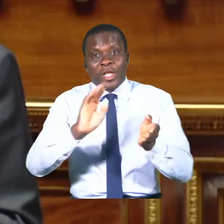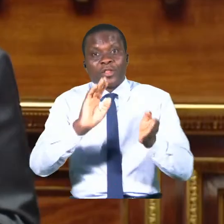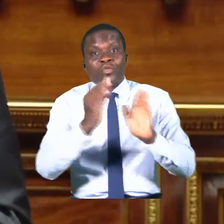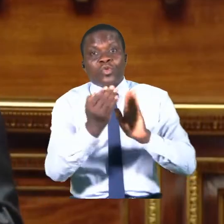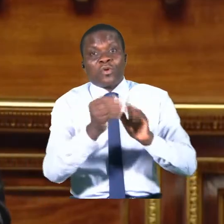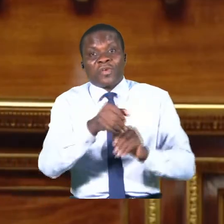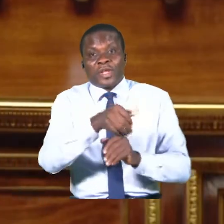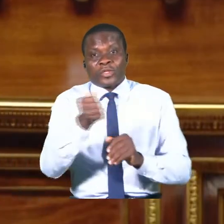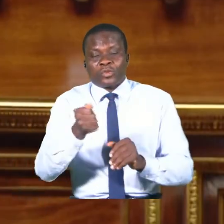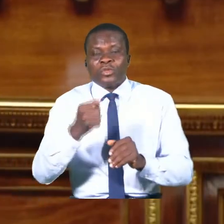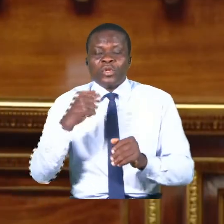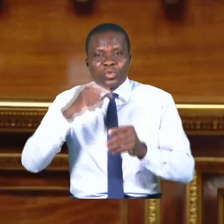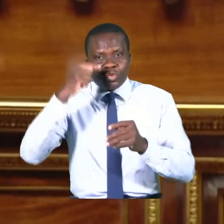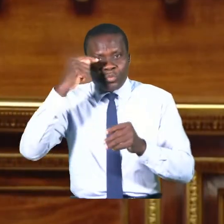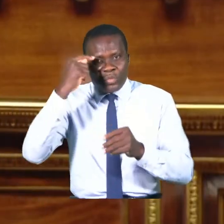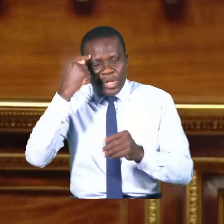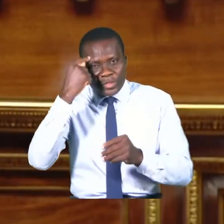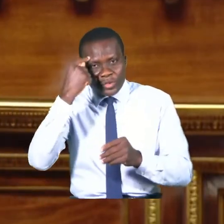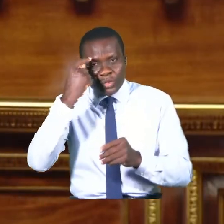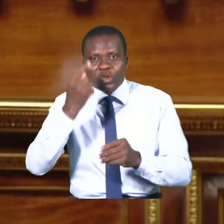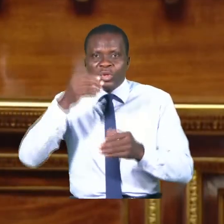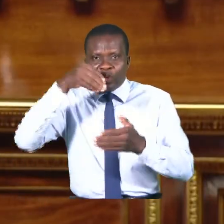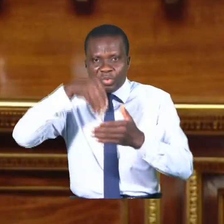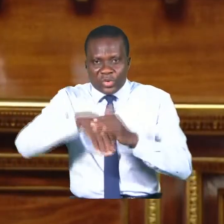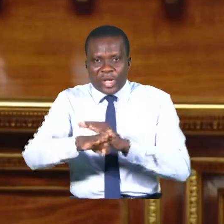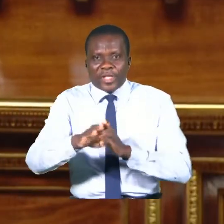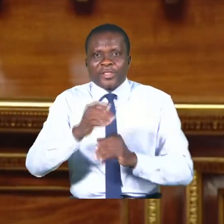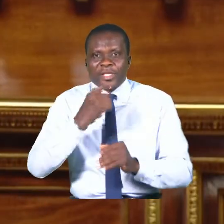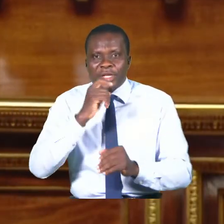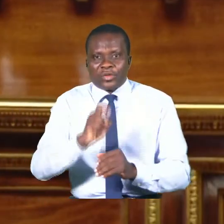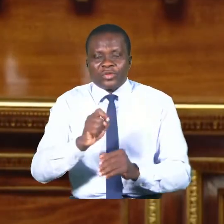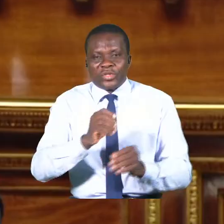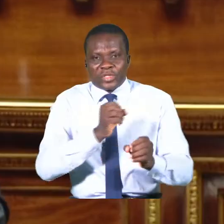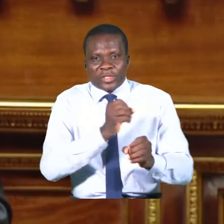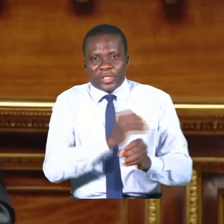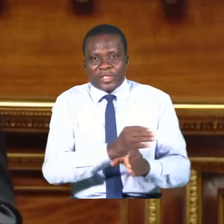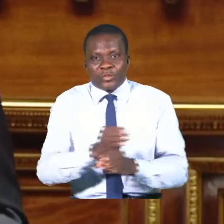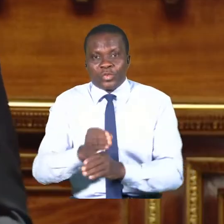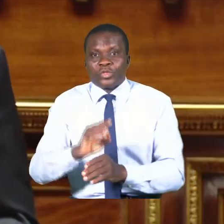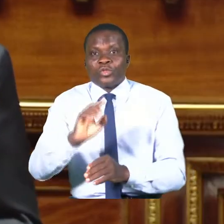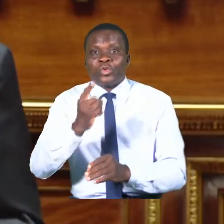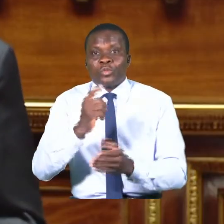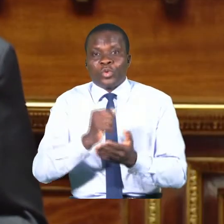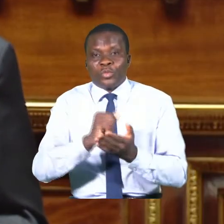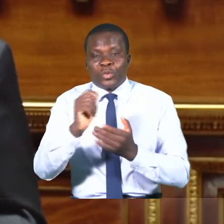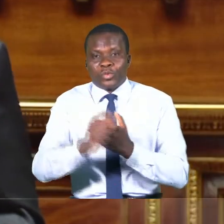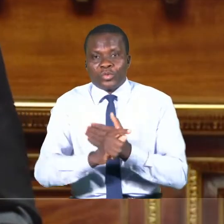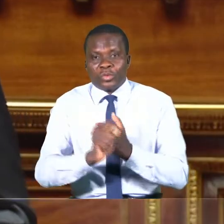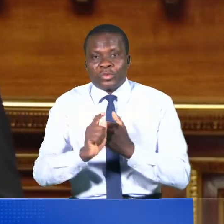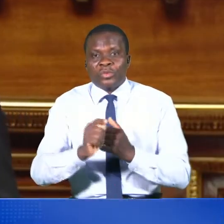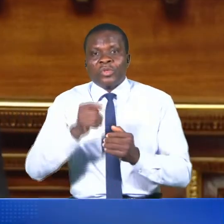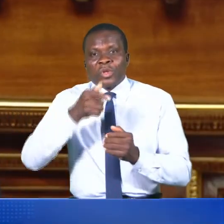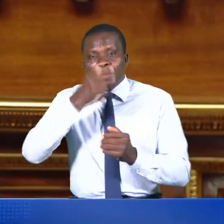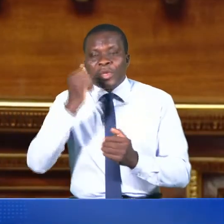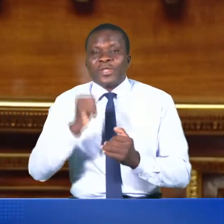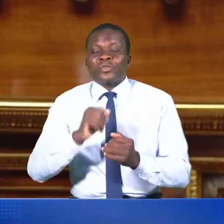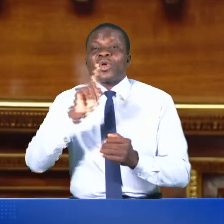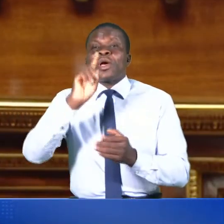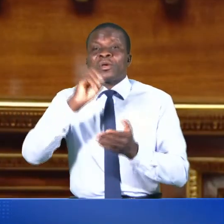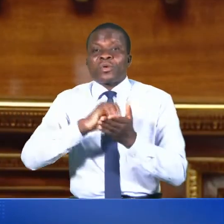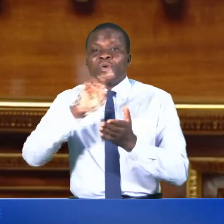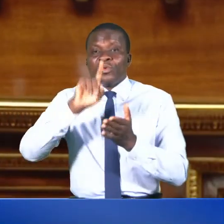Nous envisagions une entrée en vigueur de ces dispositions le 1er août parce qu'encore une fois,